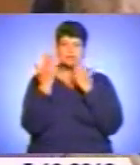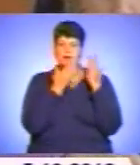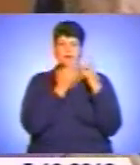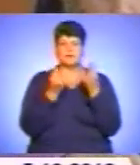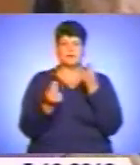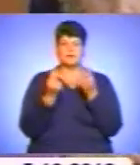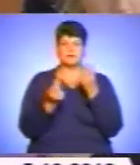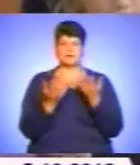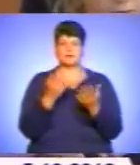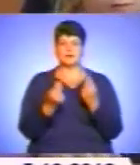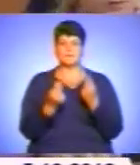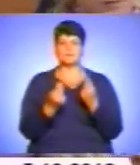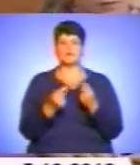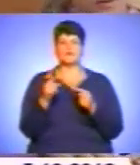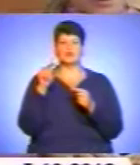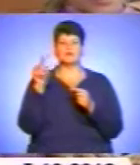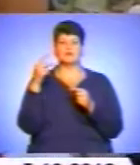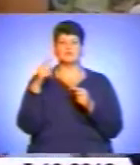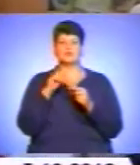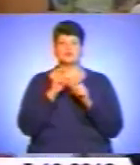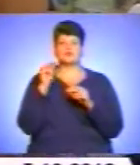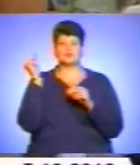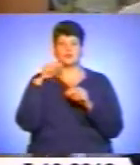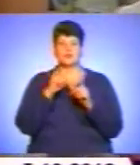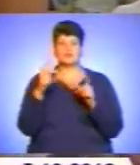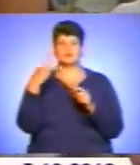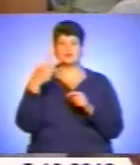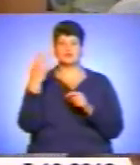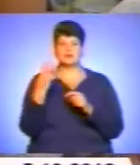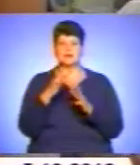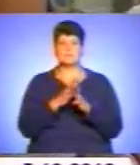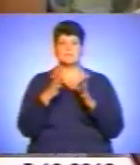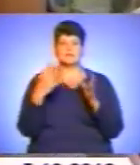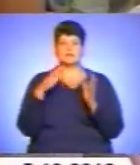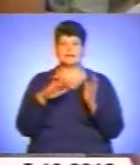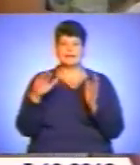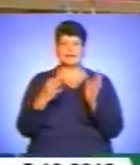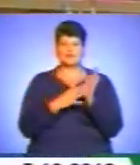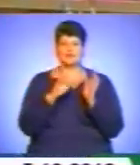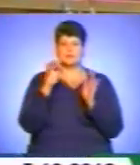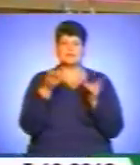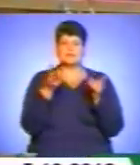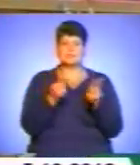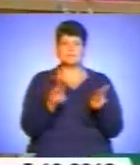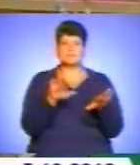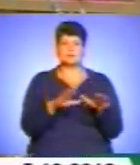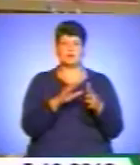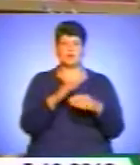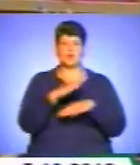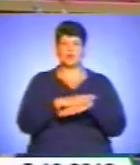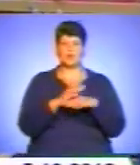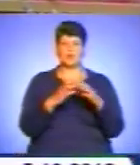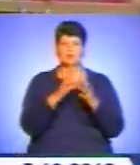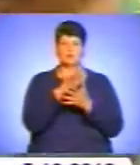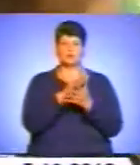У навчальному закладі номер 24 Тернополя майже 90% дітей молодшої школи залишаються після уроків у групі продовженого дня.